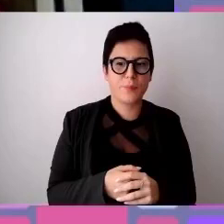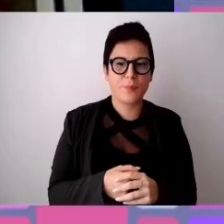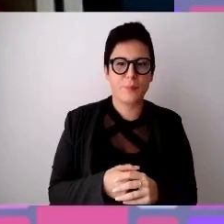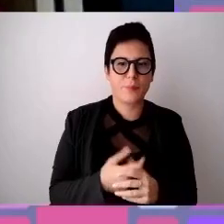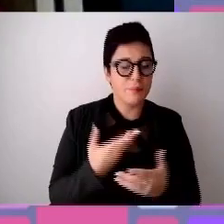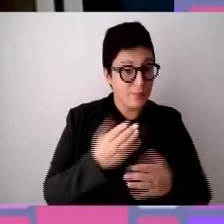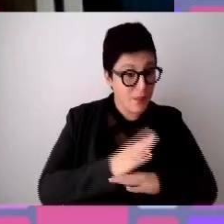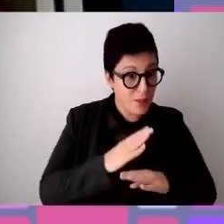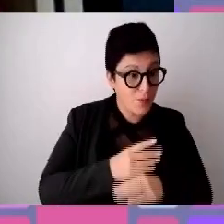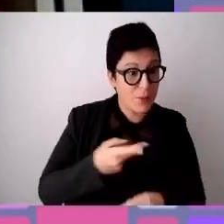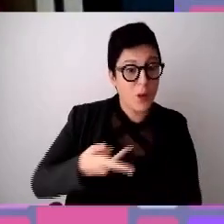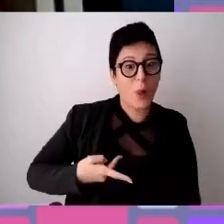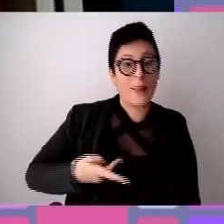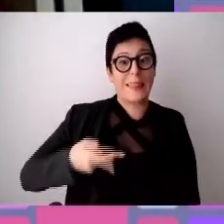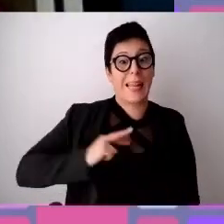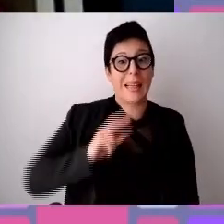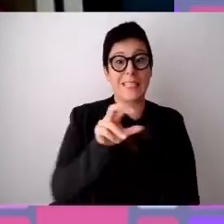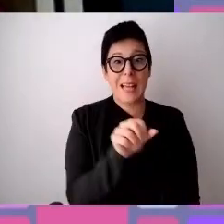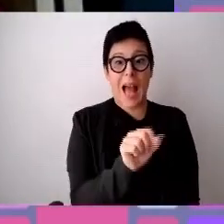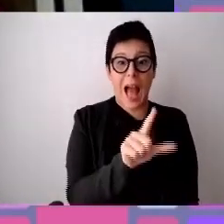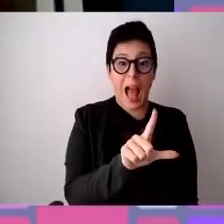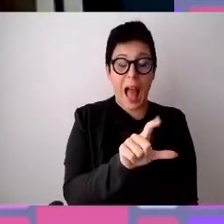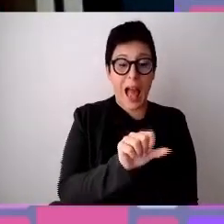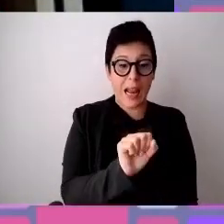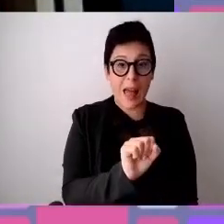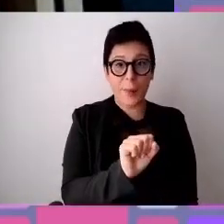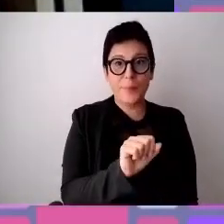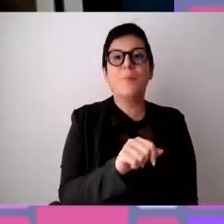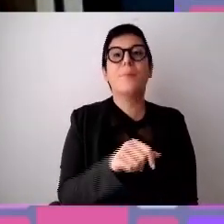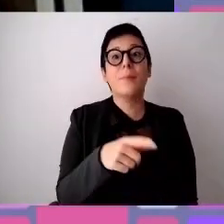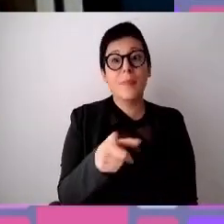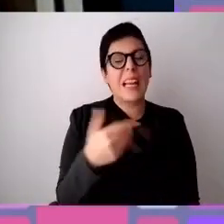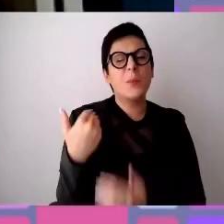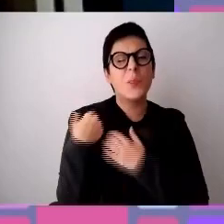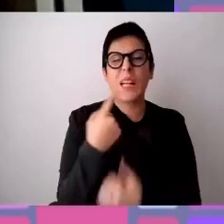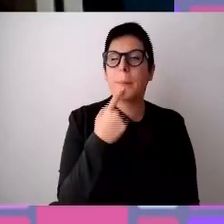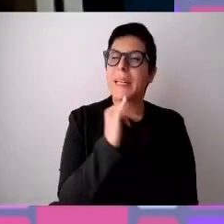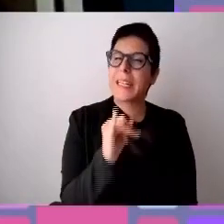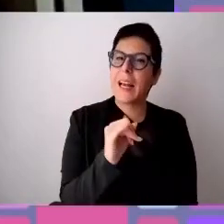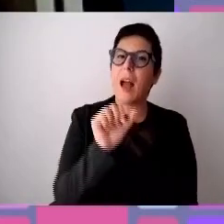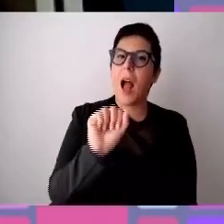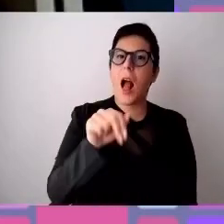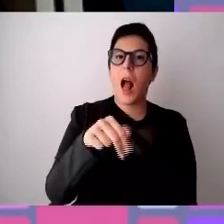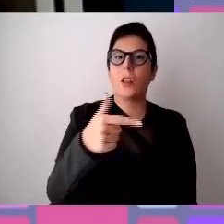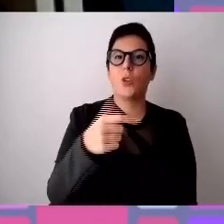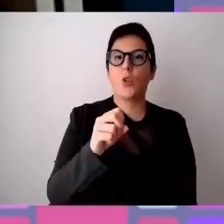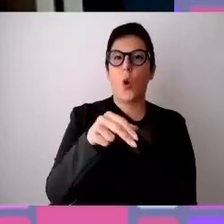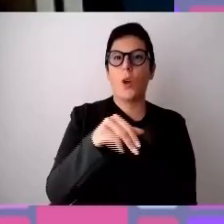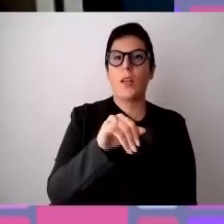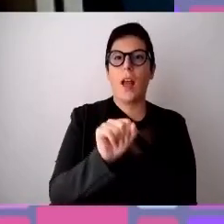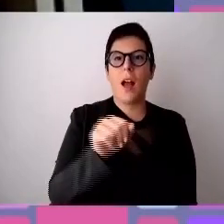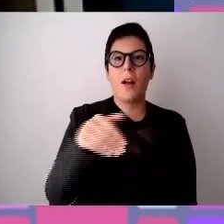sportello dottor Anzala, Antonia Monopoli la responsabile. Anche qui, Antonia, voglio dire, è bello avere